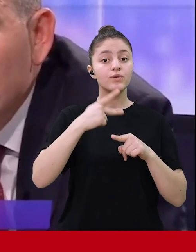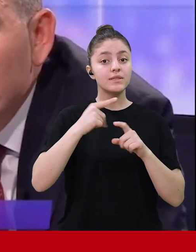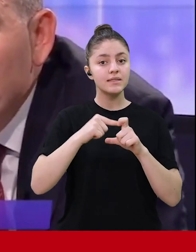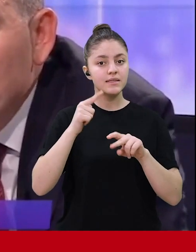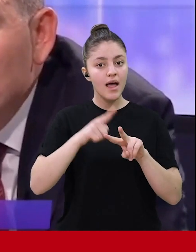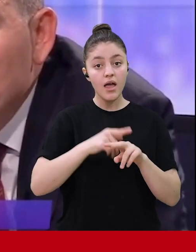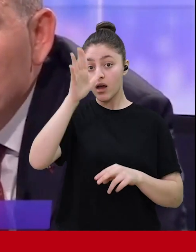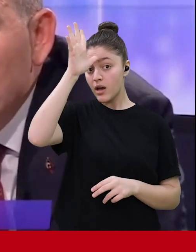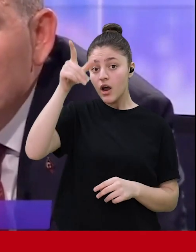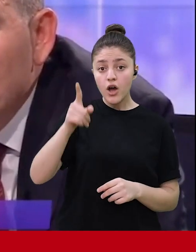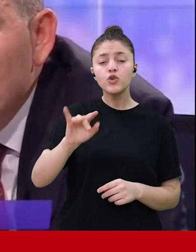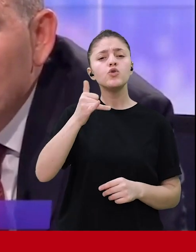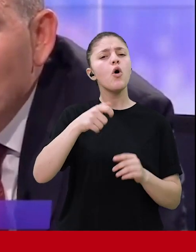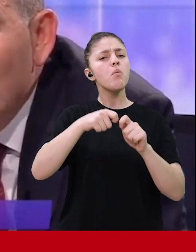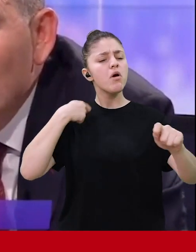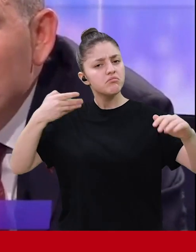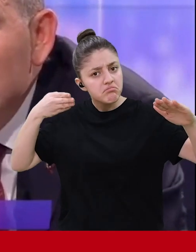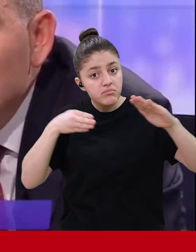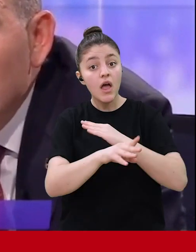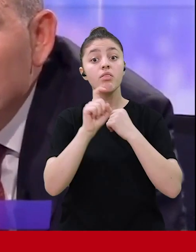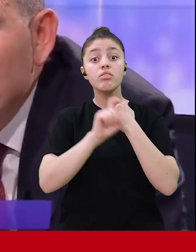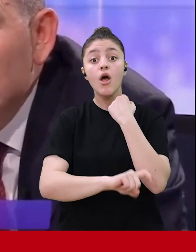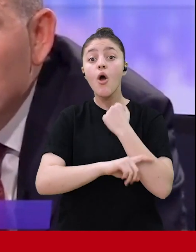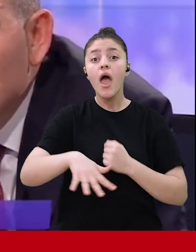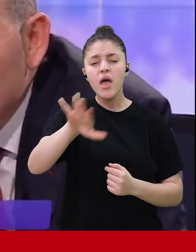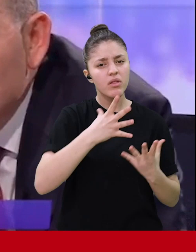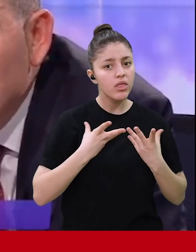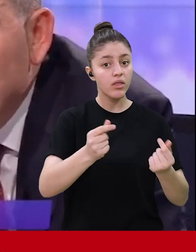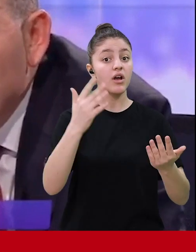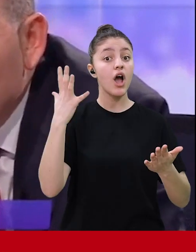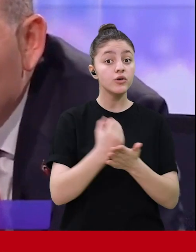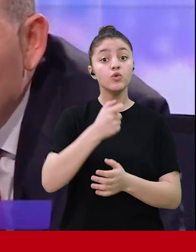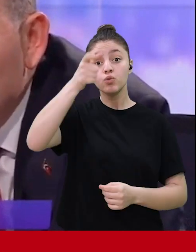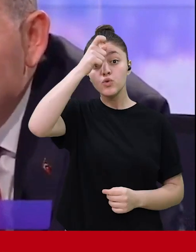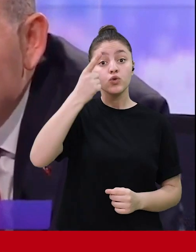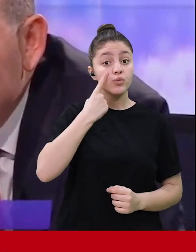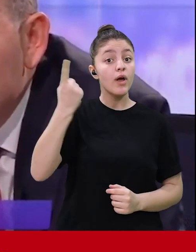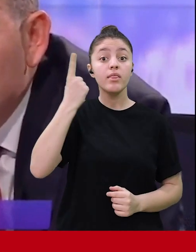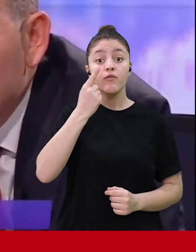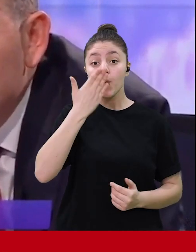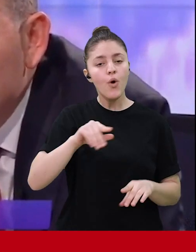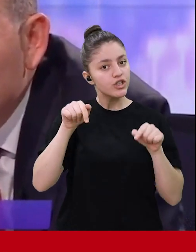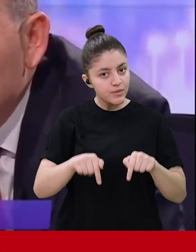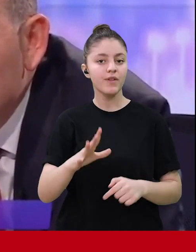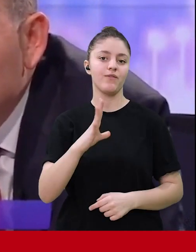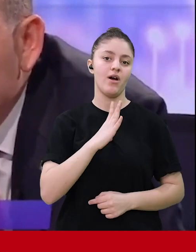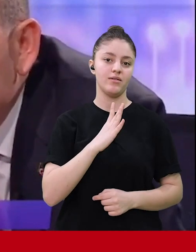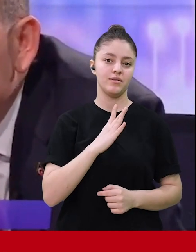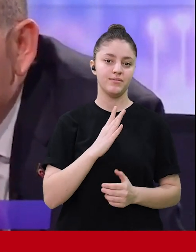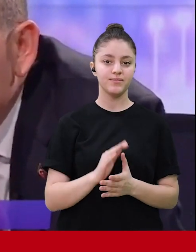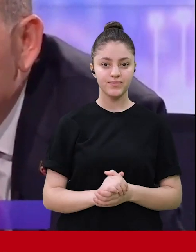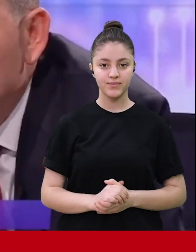söylediğimde Kuzey Irak'ta onlarca kilometre içeri girmiş ve terör örgütünün pesliliği çıkarmış bir Türkiye Cumhuriyeti devleti yoktu.